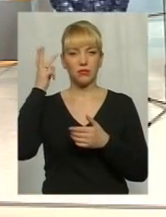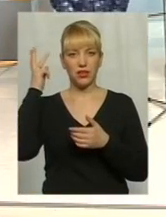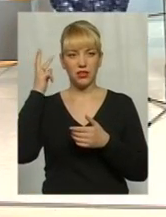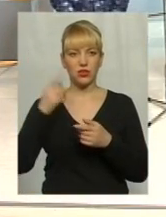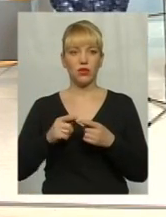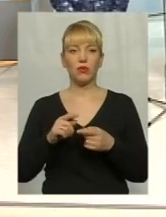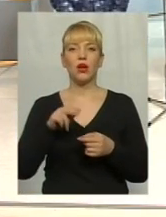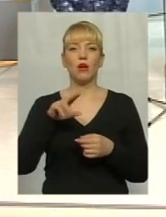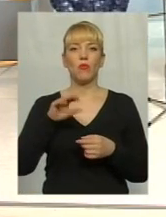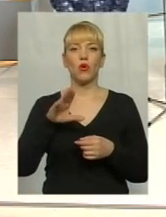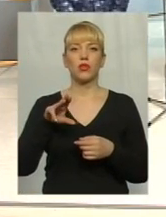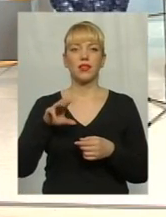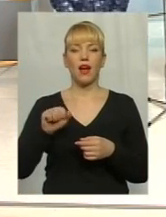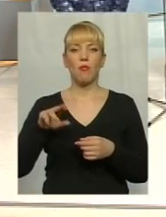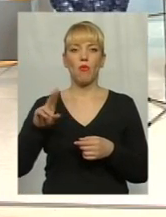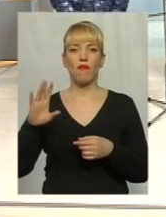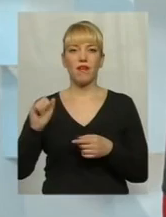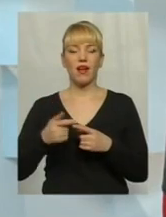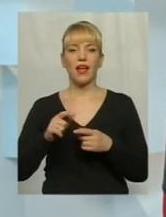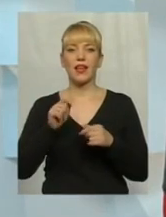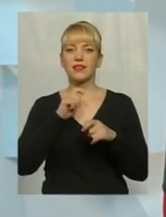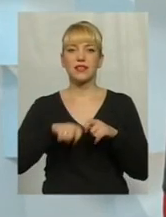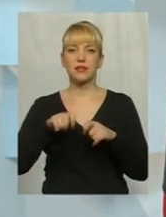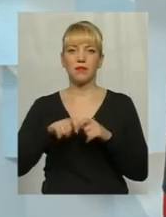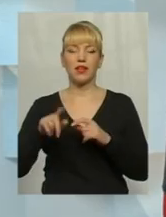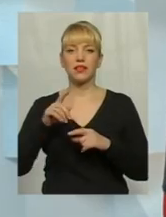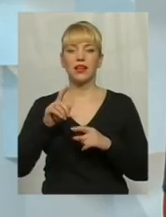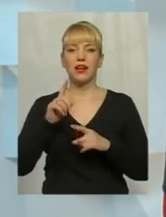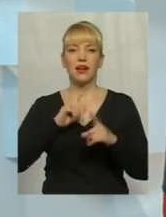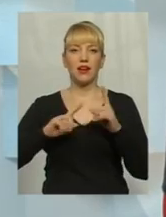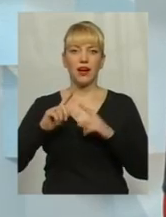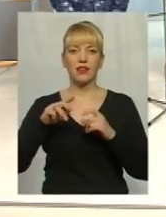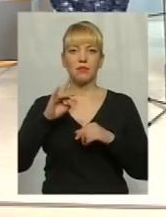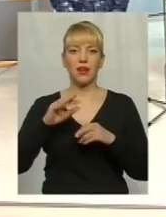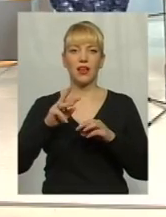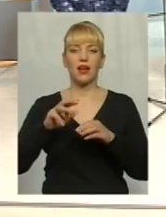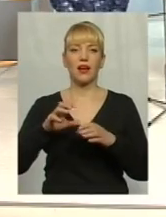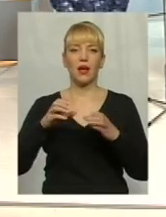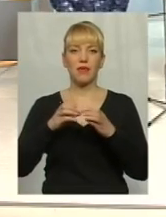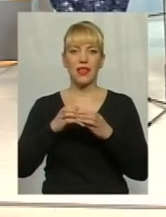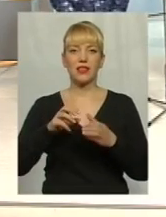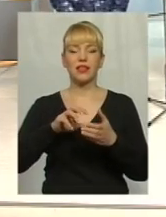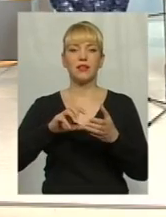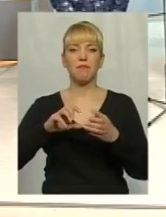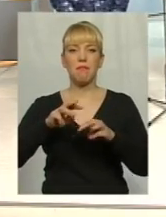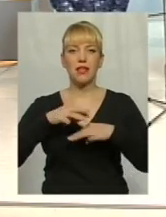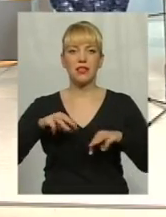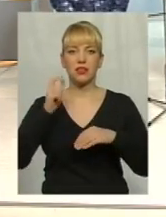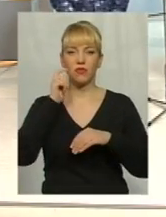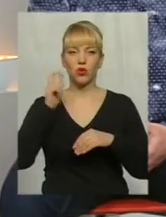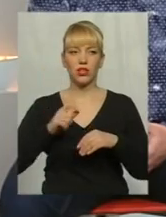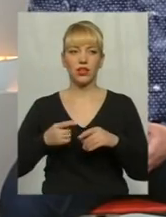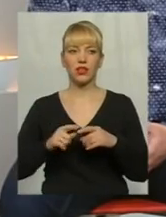Наталія Потапова, експерт Ради підприємців при Кабінеті Міністрів України. Надія Кнець, голова Ради профспілки захисту підприємців